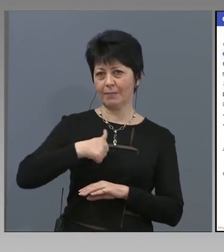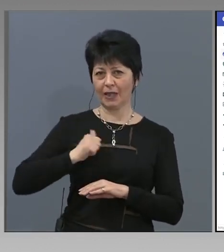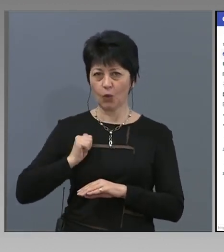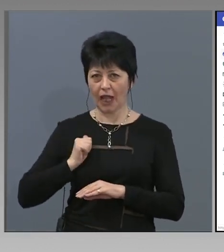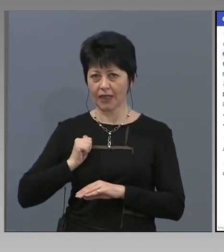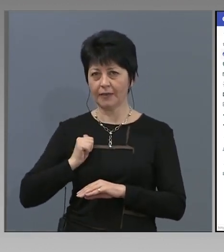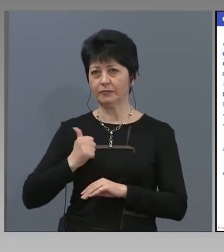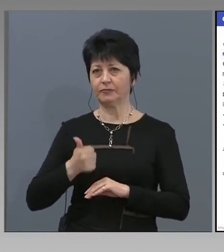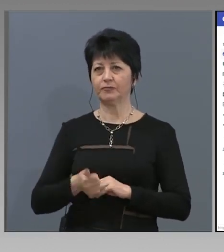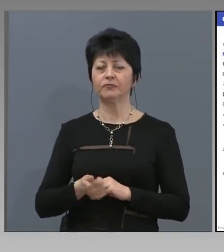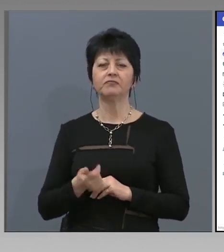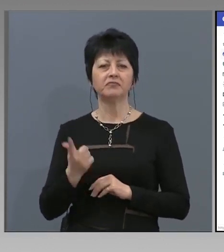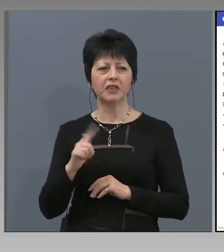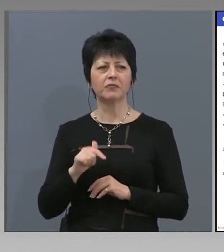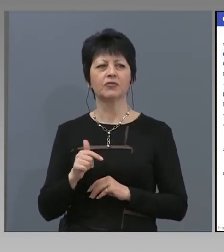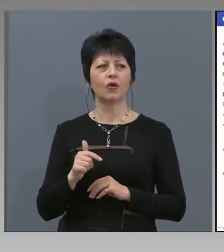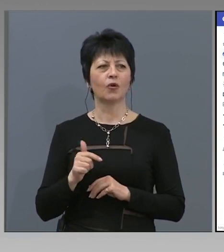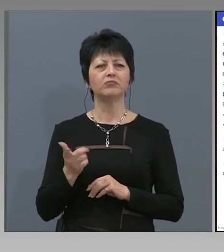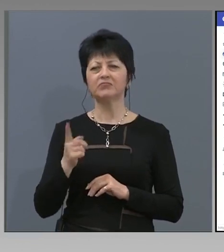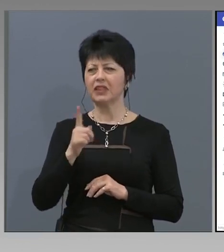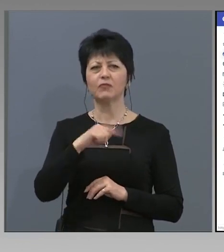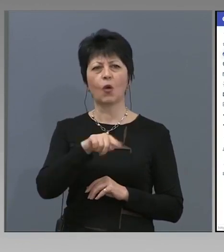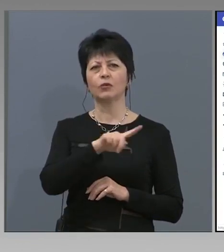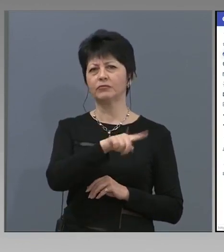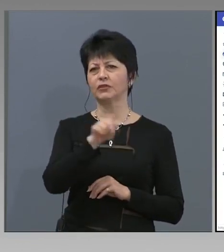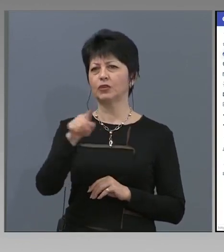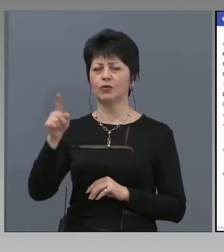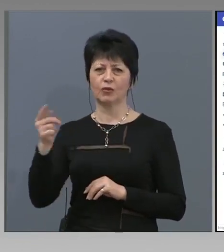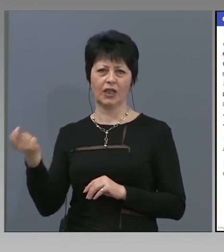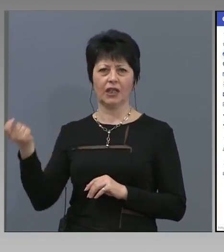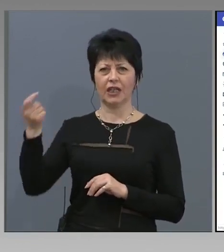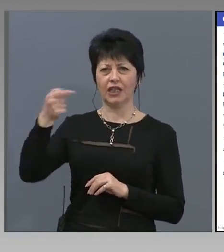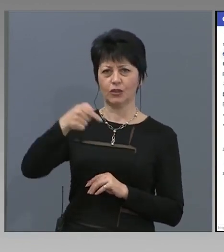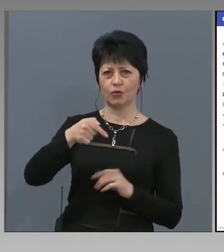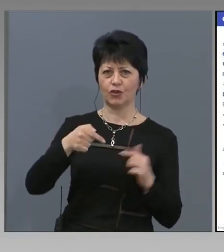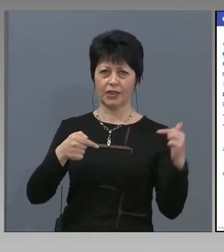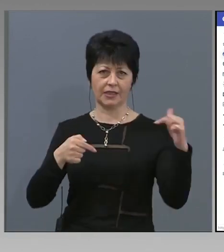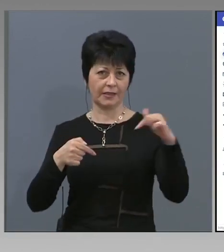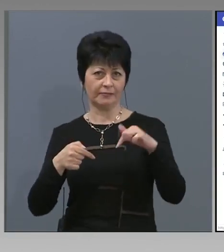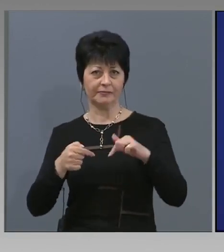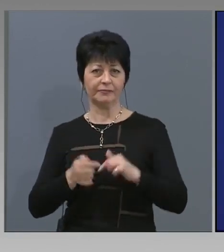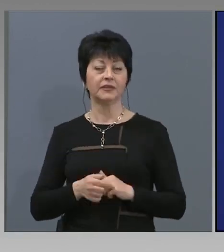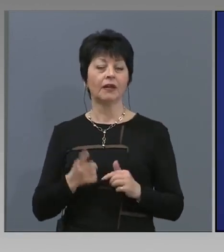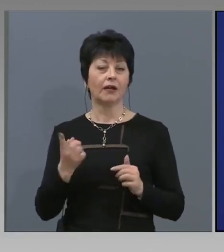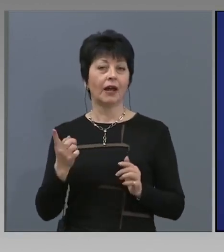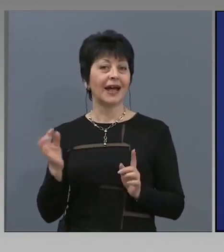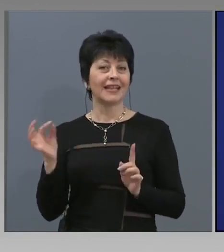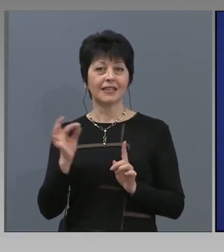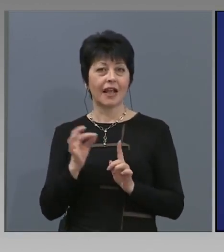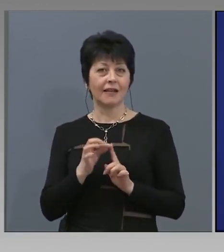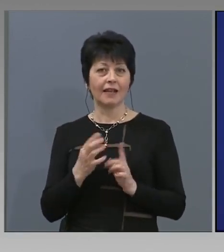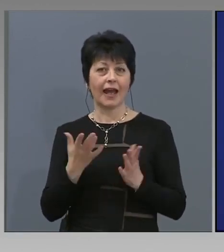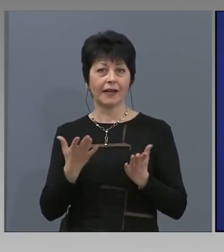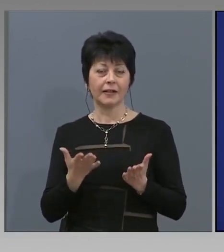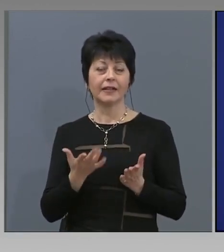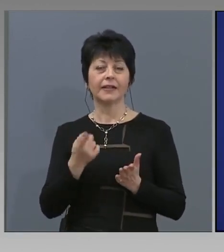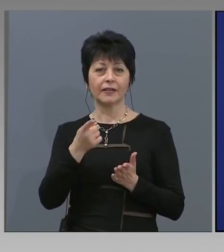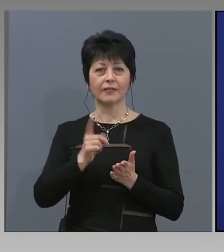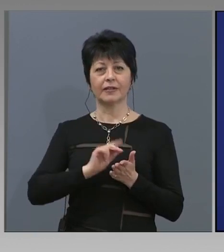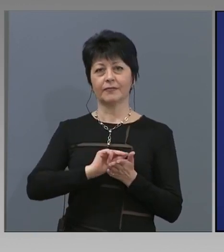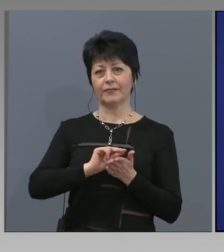и много други източници. Целта е регистрът да може да